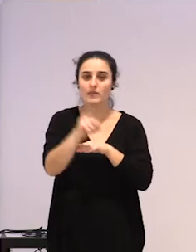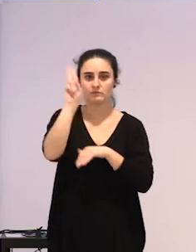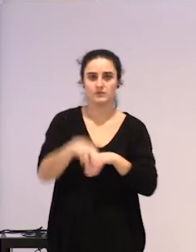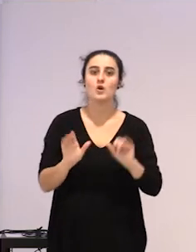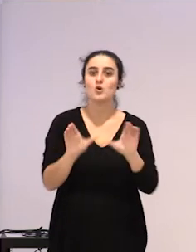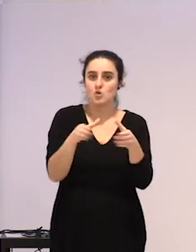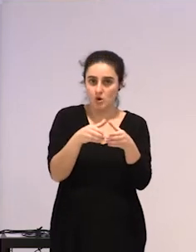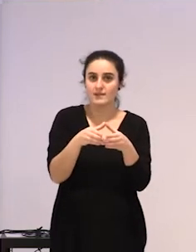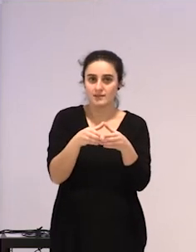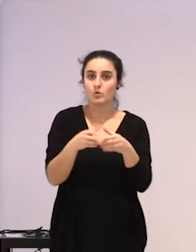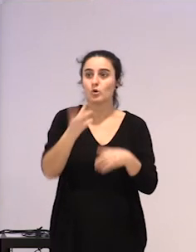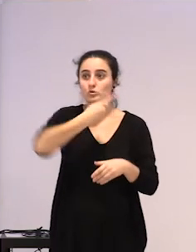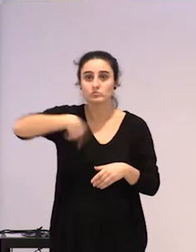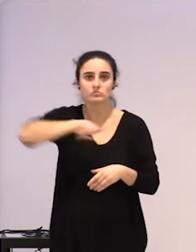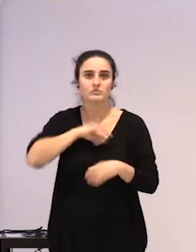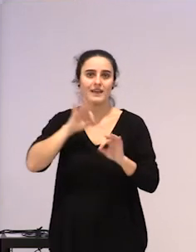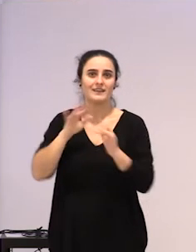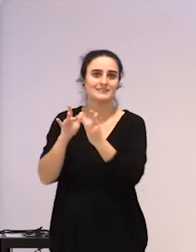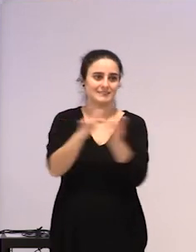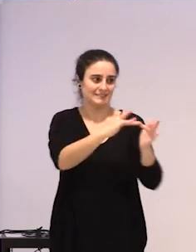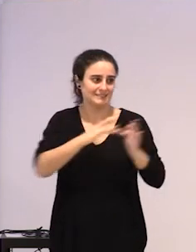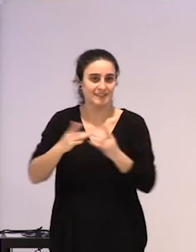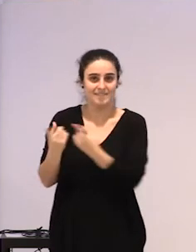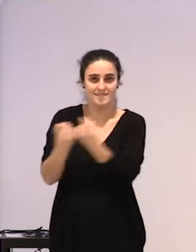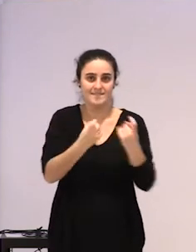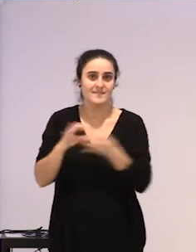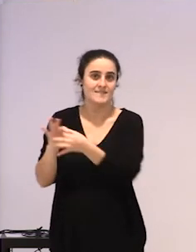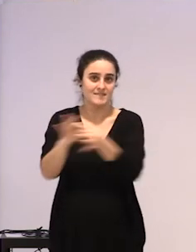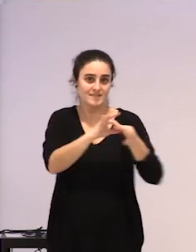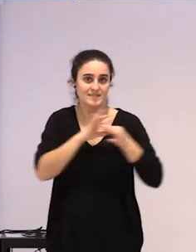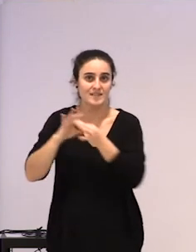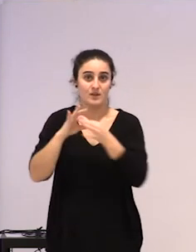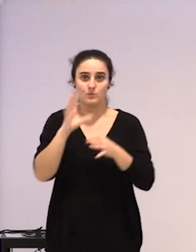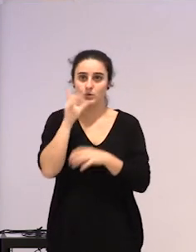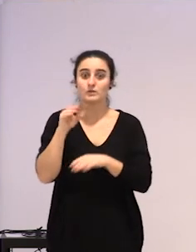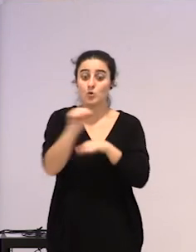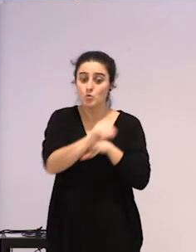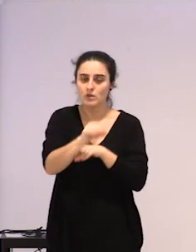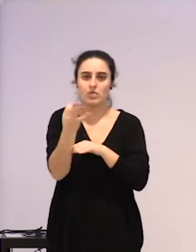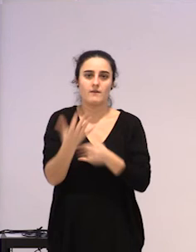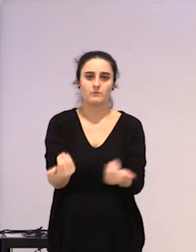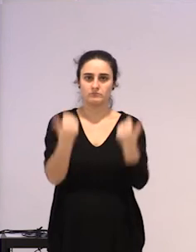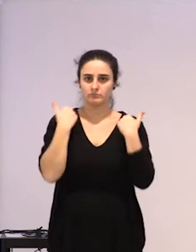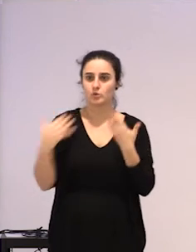elkarbenpekoak garen einean, eta guztiak asumitu behar dugula ardura ere mu honetan, ez?